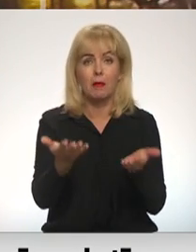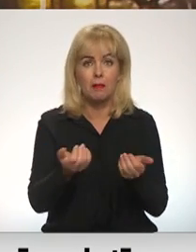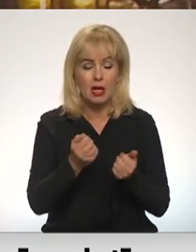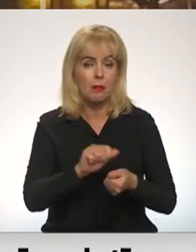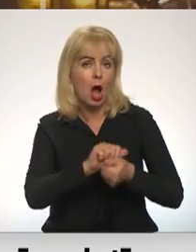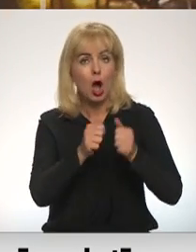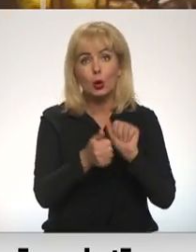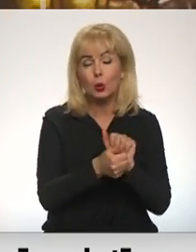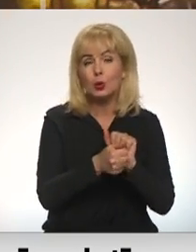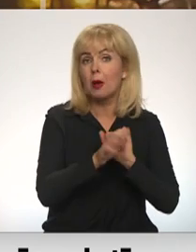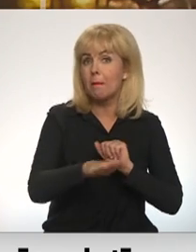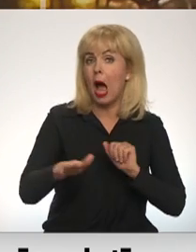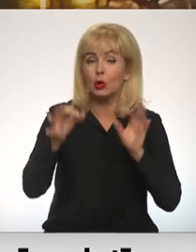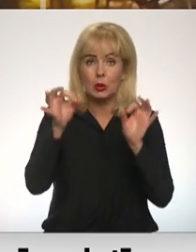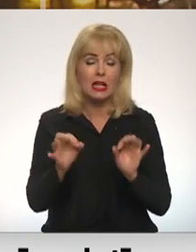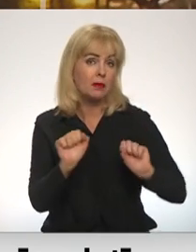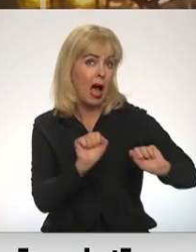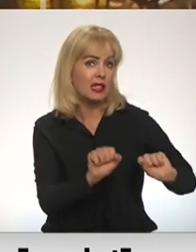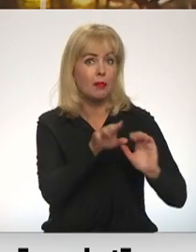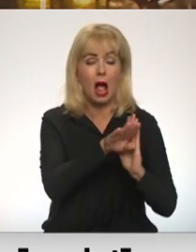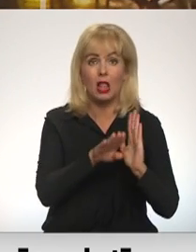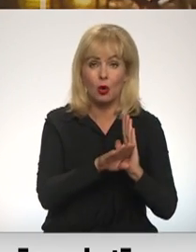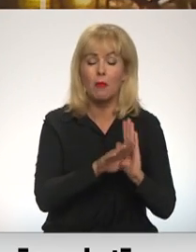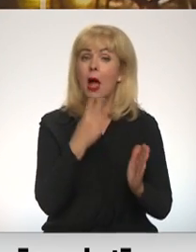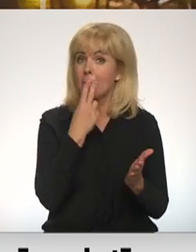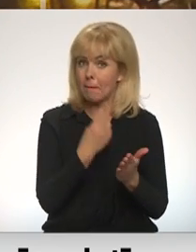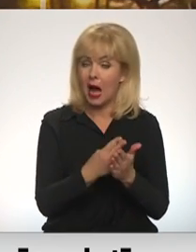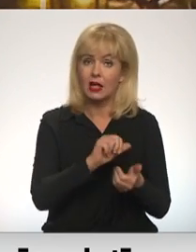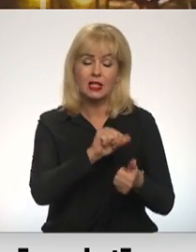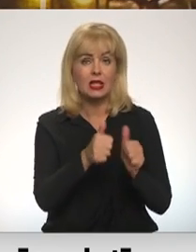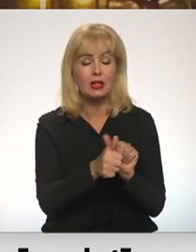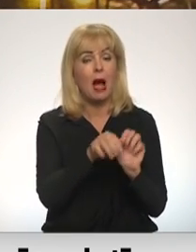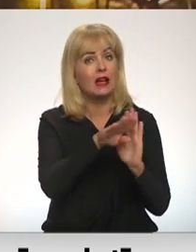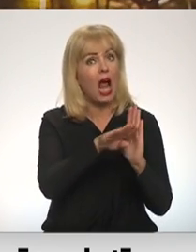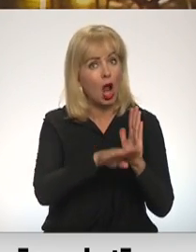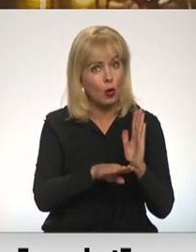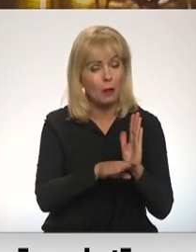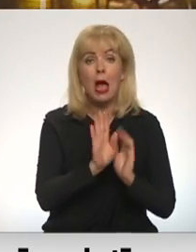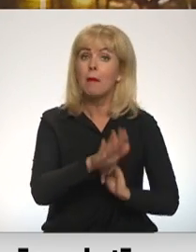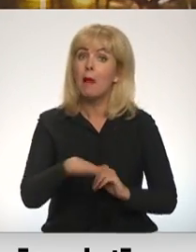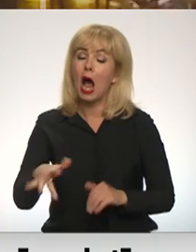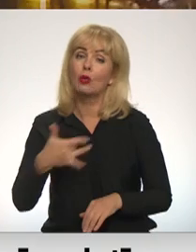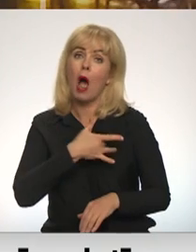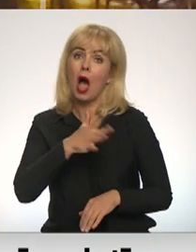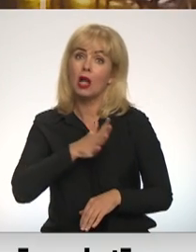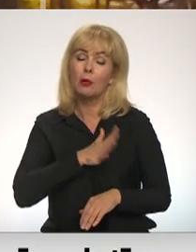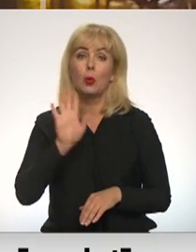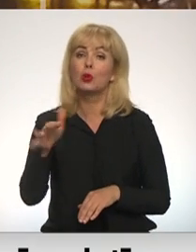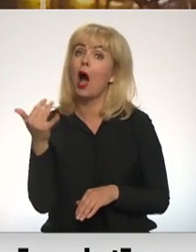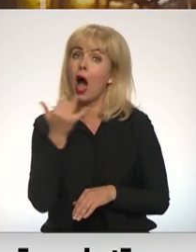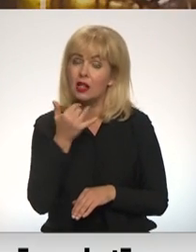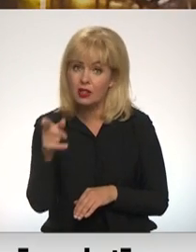grozījumus bērnu tiesībā aizsardzības likumā, kas paredz izmaiņas regulējumā par bērnu adopciju uz ārvalstīm.